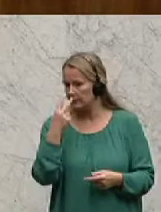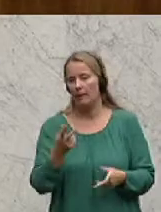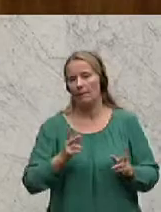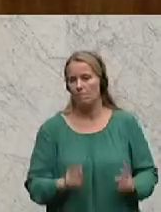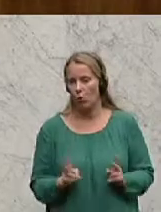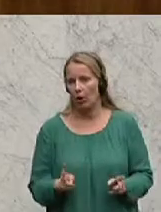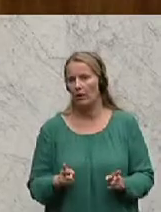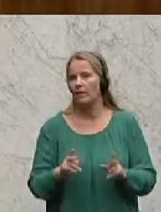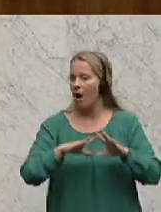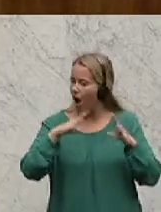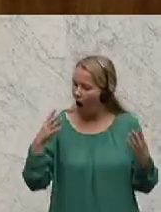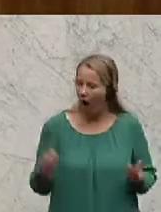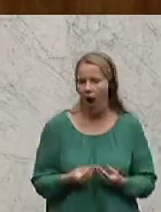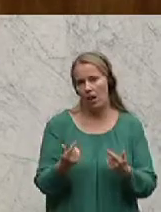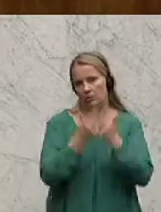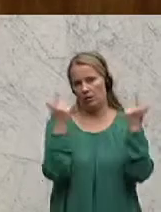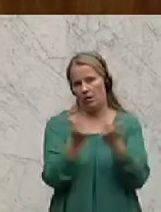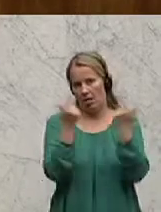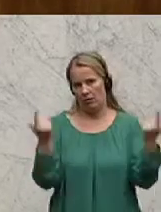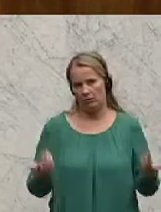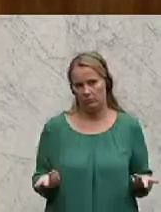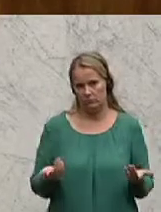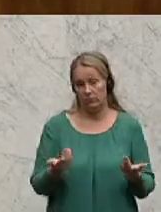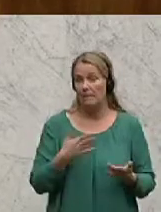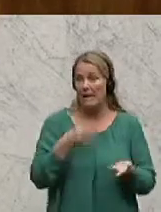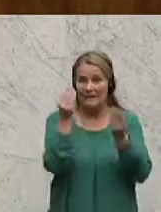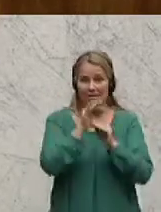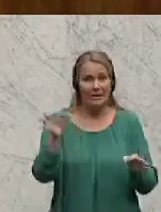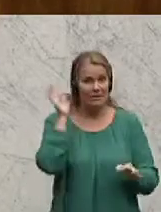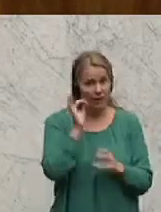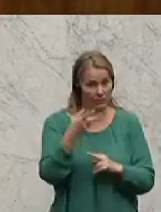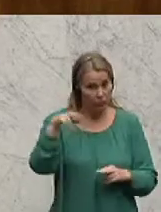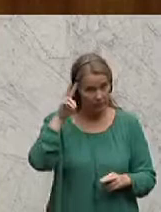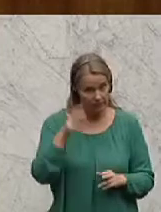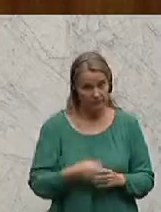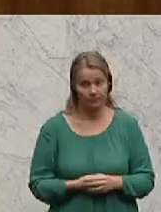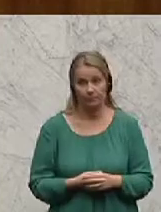hat, dass alles aufgeklärt wird. Meine sehr geehrten Damen und Herren,